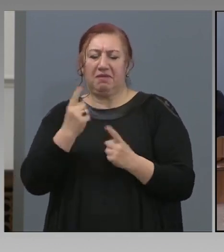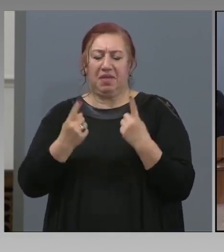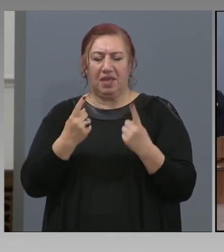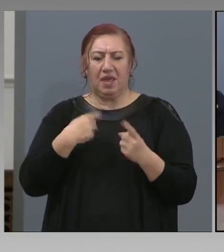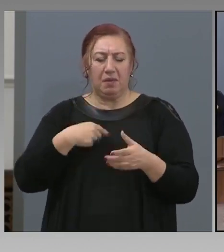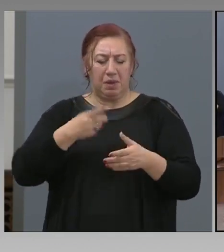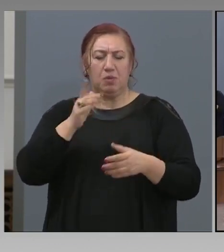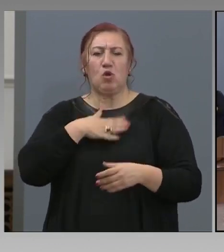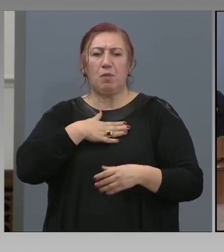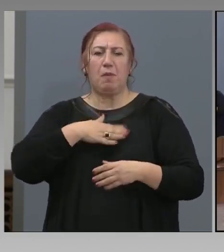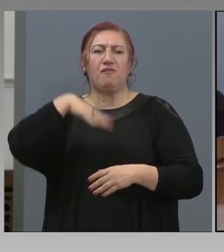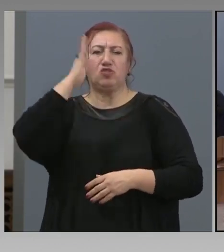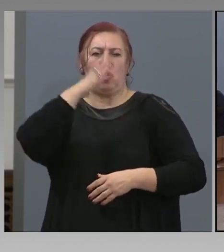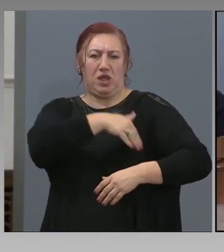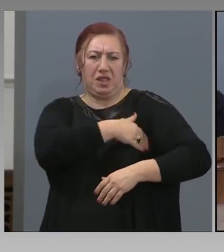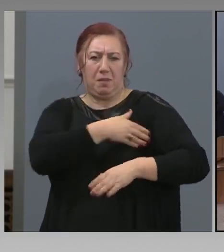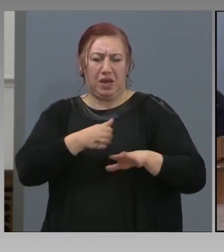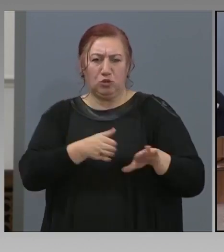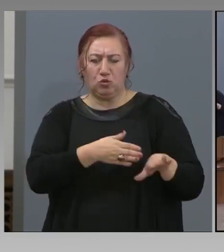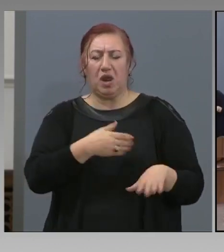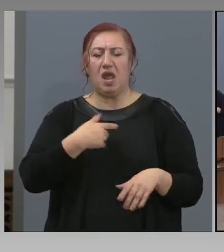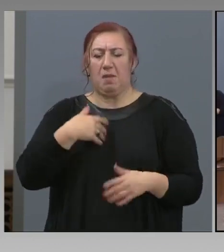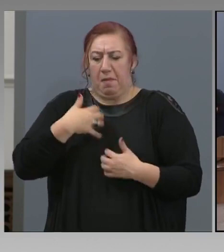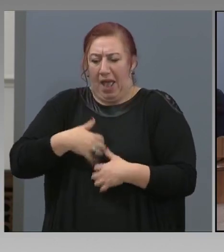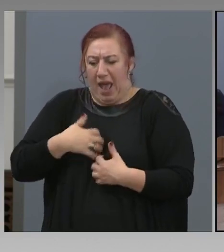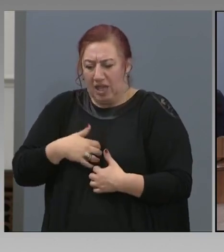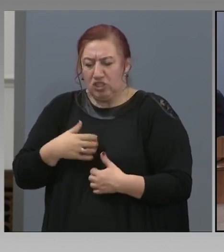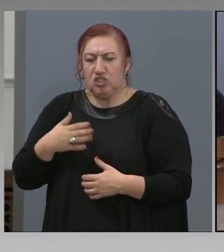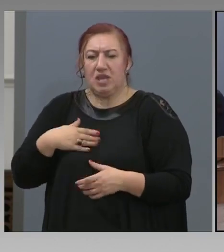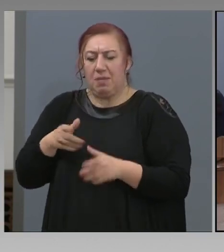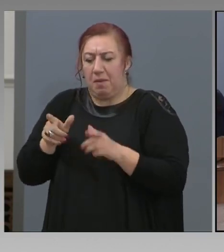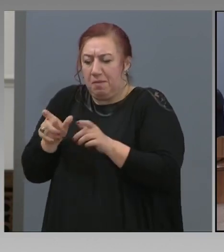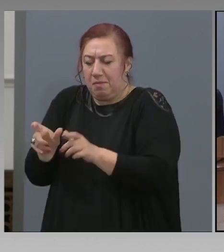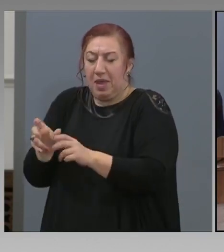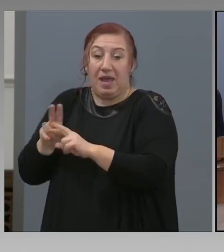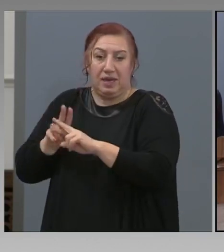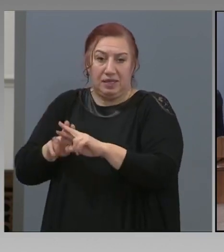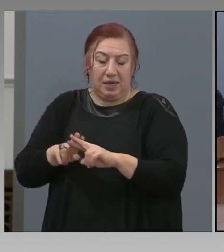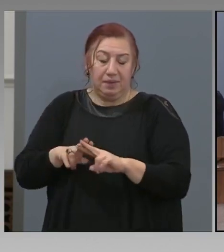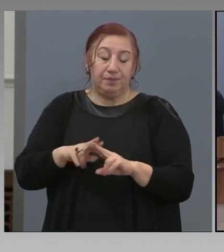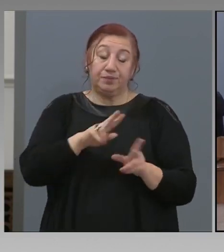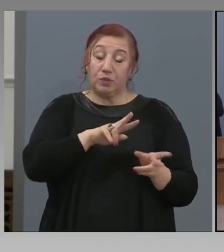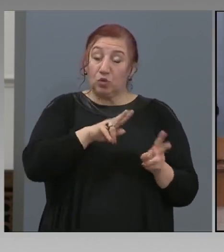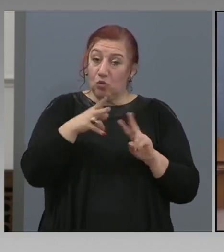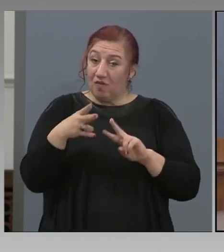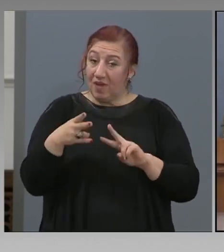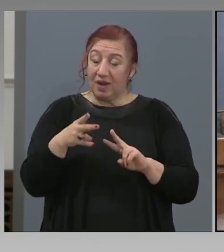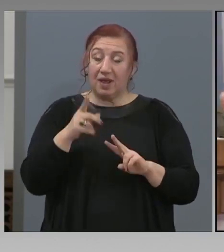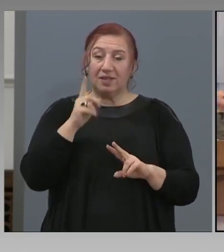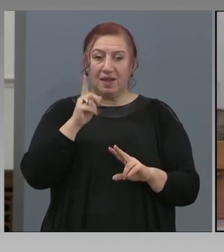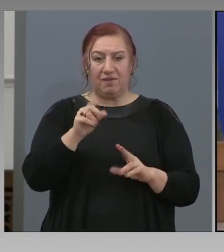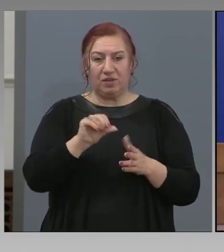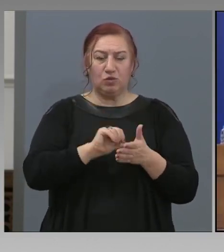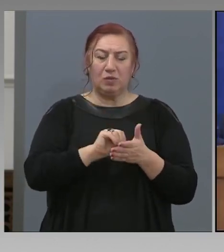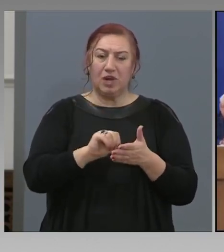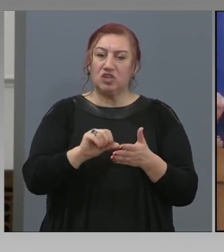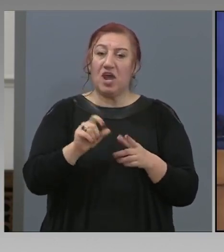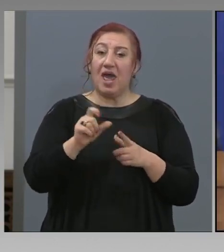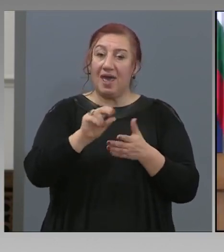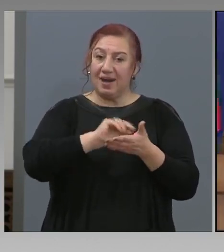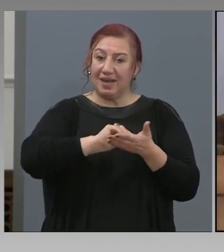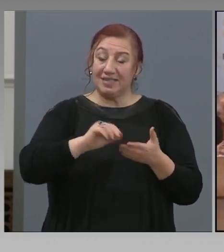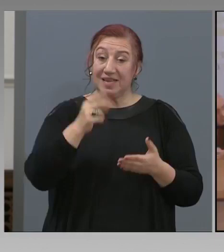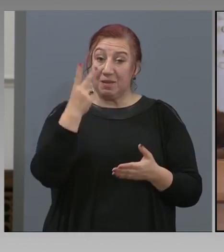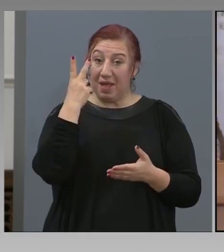висока температура, кашлица и е под карантина. Само държа да отбележа, че регистъра всъщност има две части.